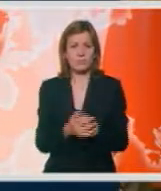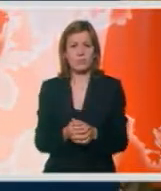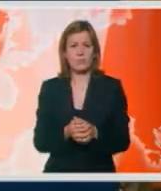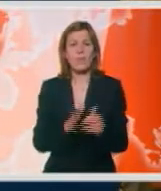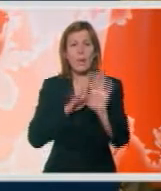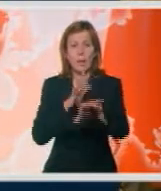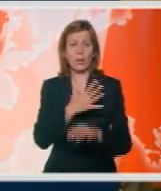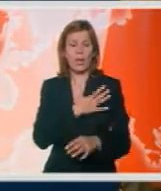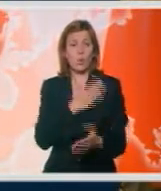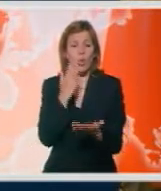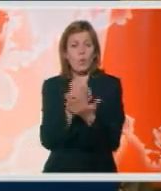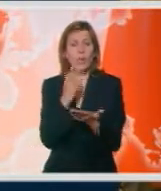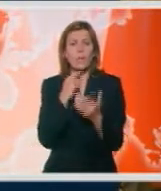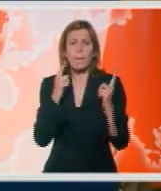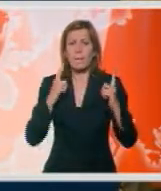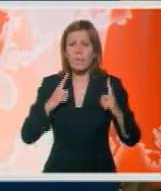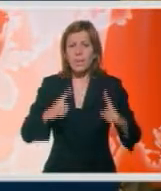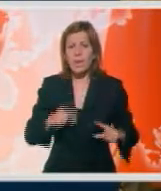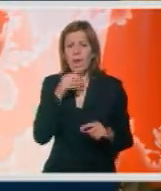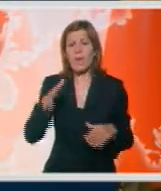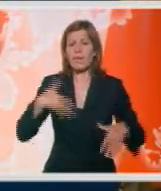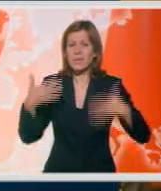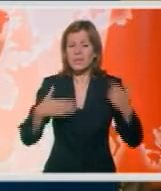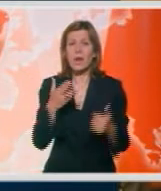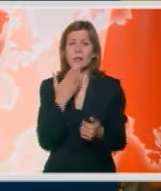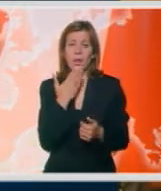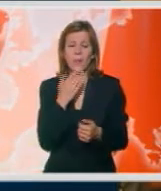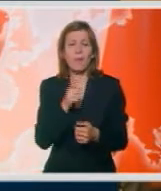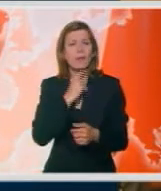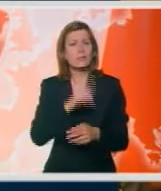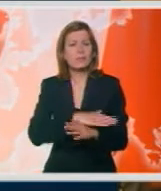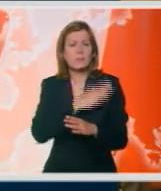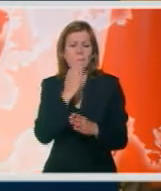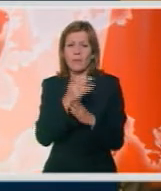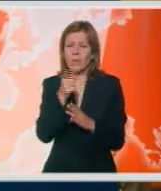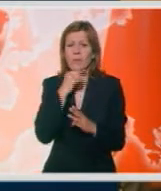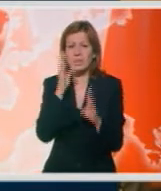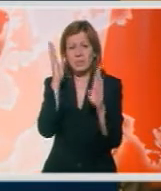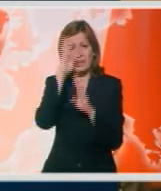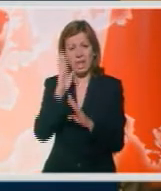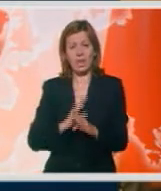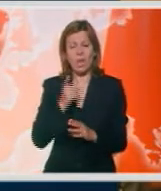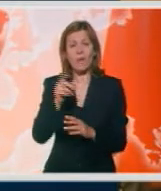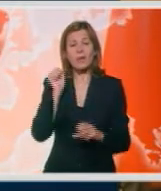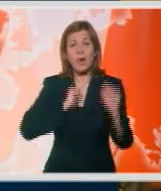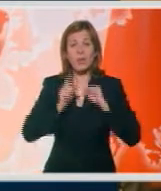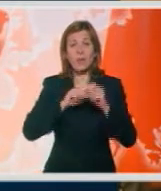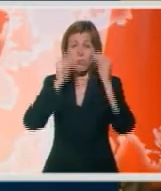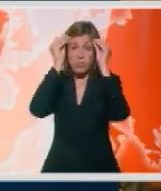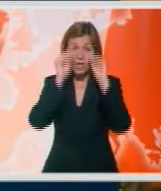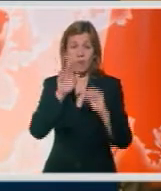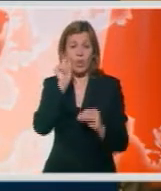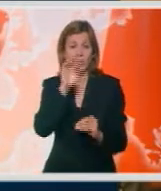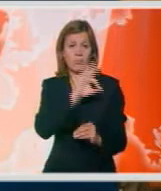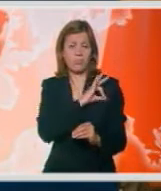Parada Ljubavi uvek je bila miran događaj i vesela zabava, ali će zauvek ostati u senci ove tragedije. Zbog poštovanja prema žrtvama i njihovim